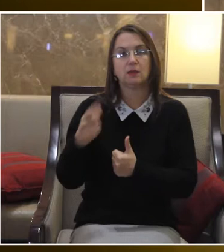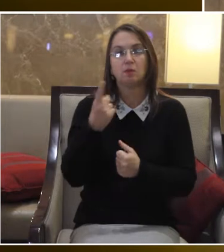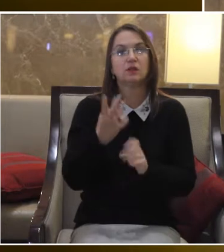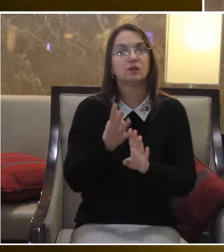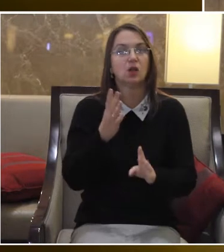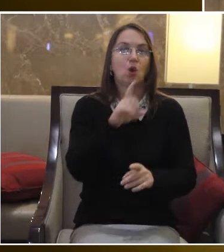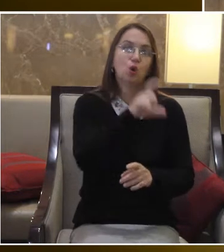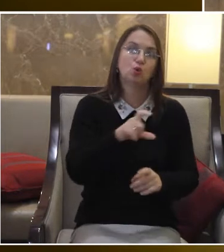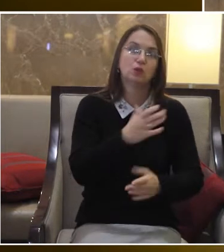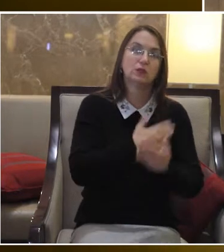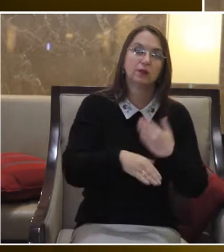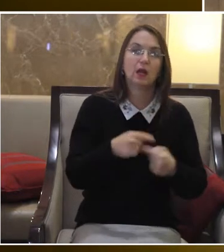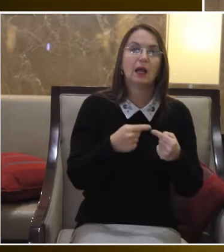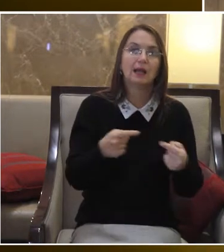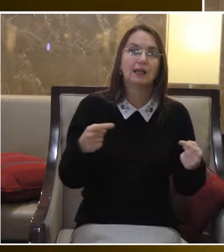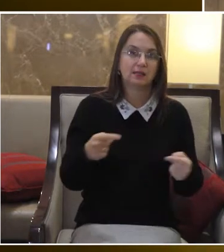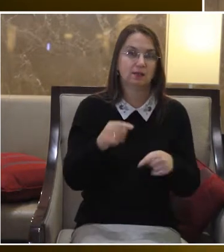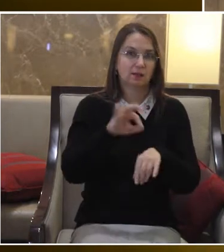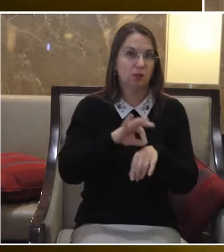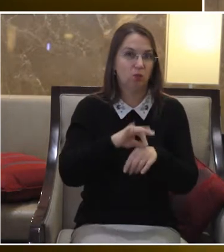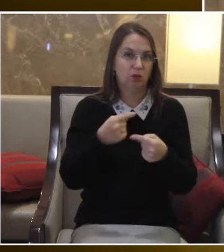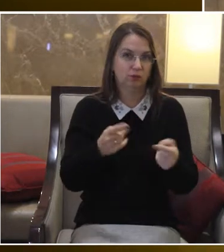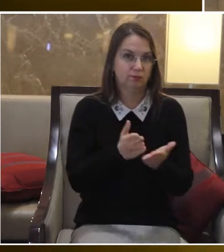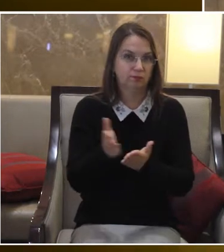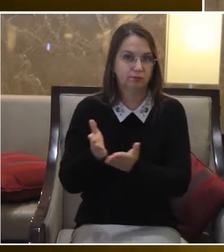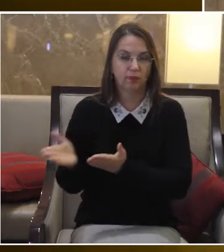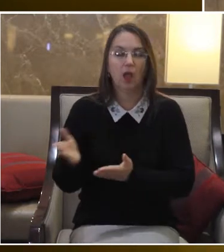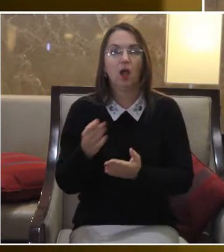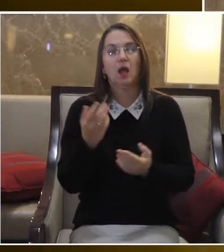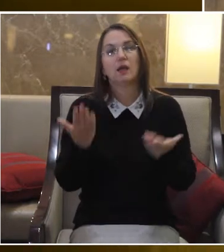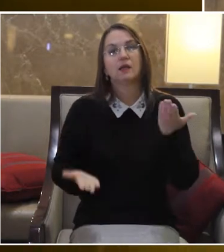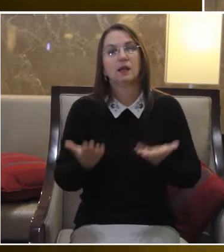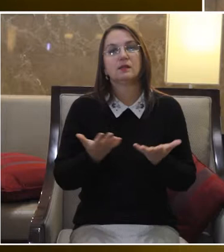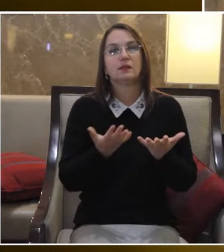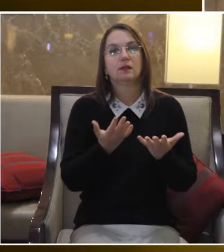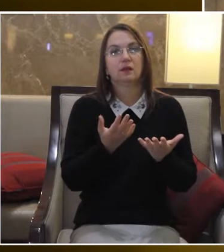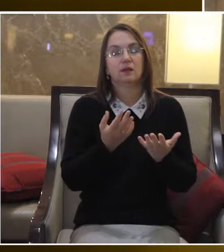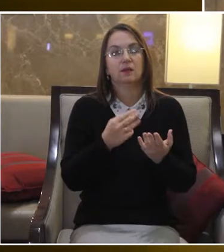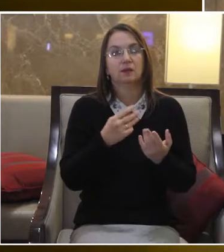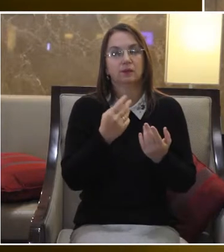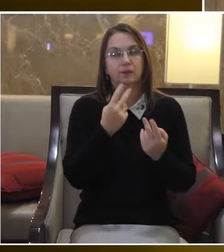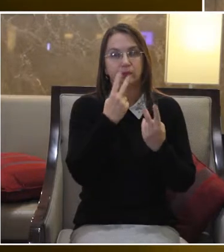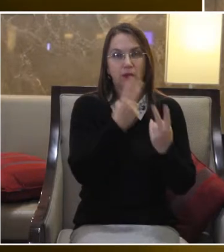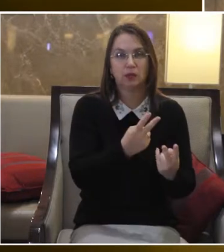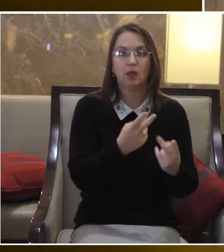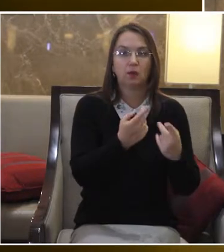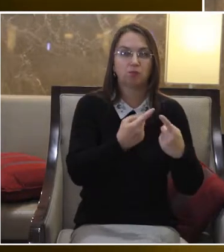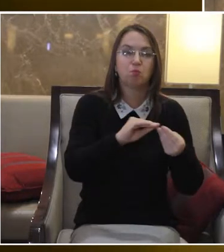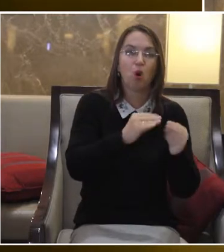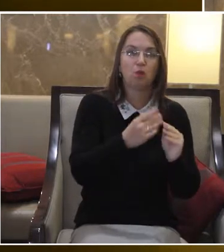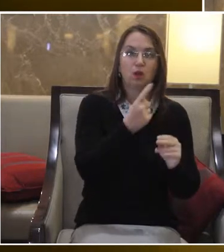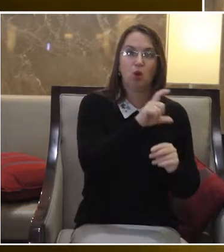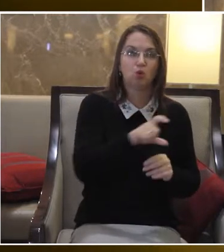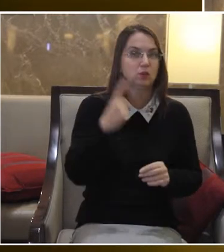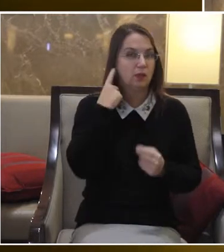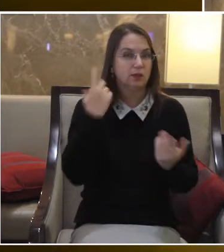треба розрізняти, перш за все, людей з інвалідністю різних нозологій Якщо ми будемо брати людей з вадами слуху, це